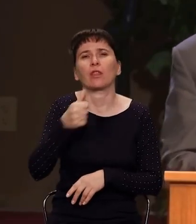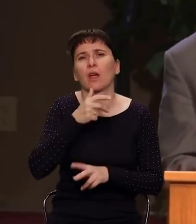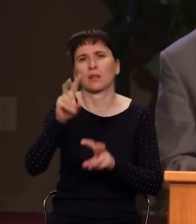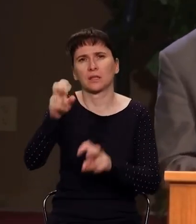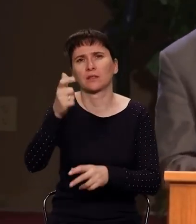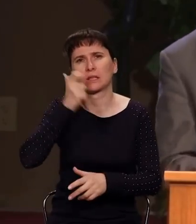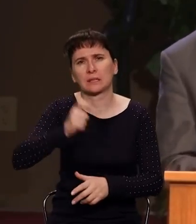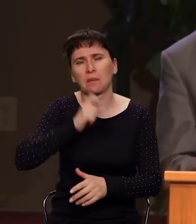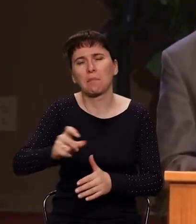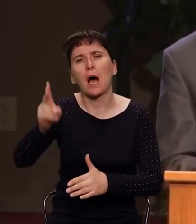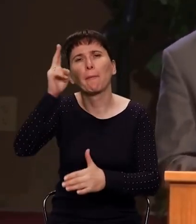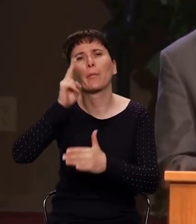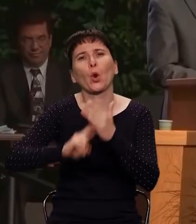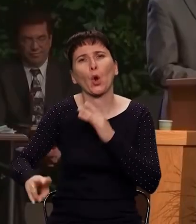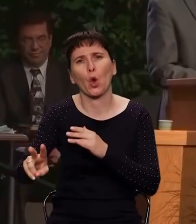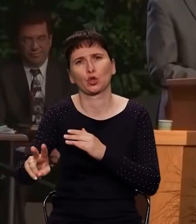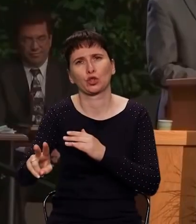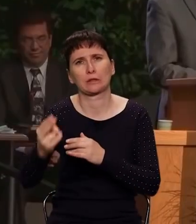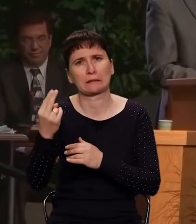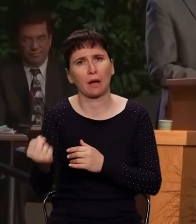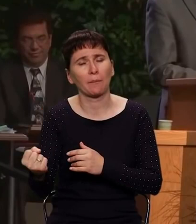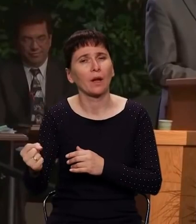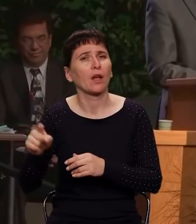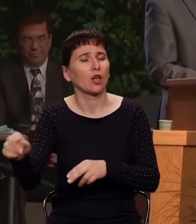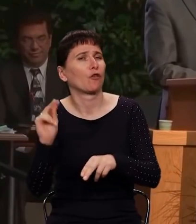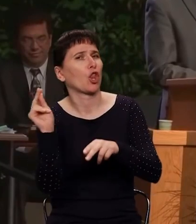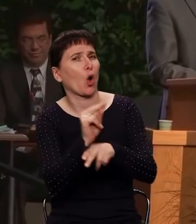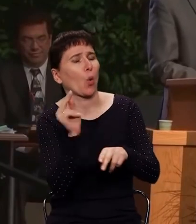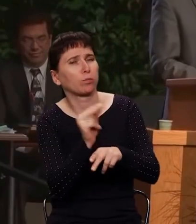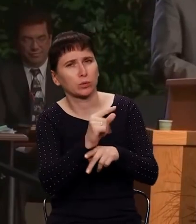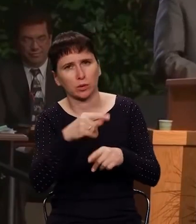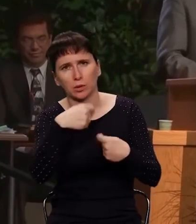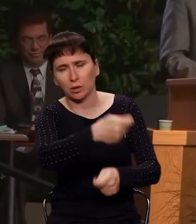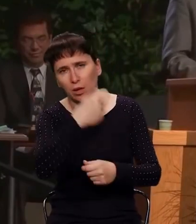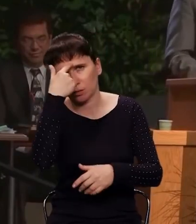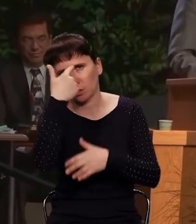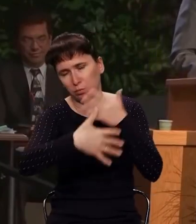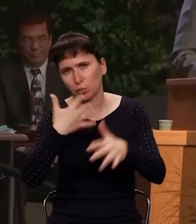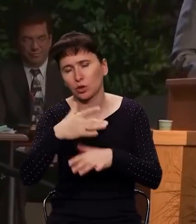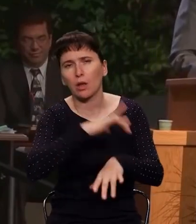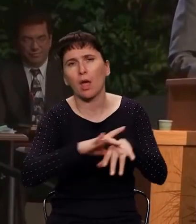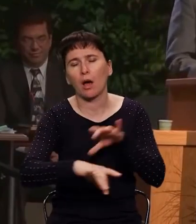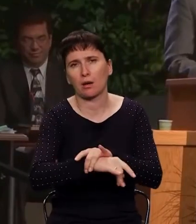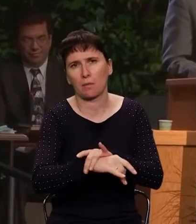пророчицей, учить и вводить в заблуждение рабов моих,